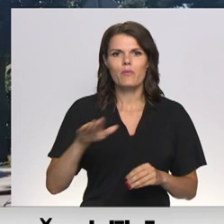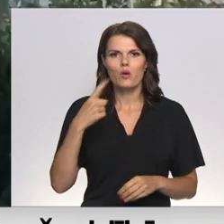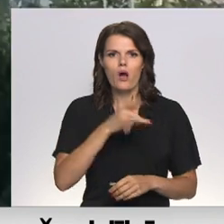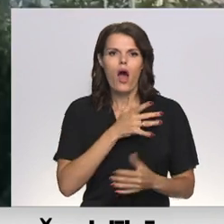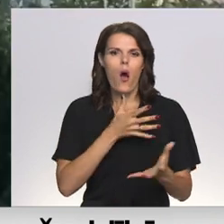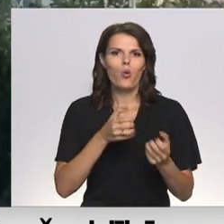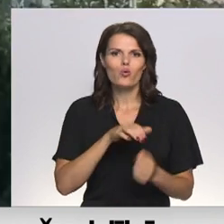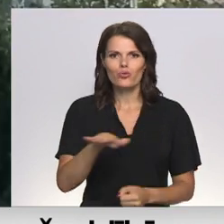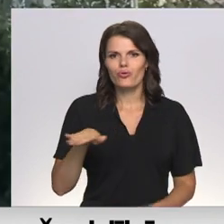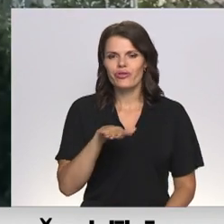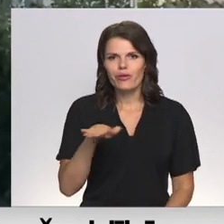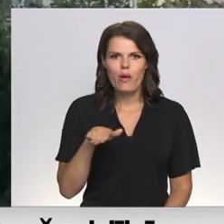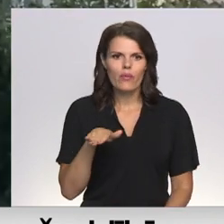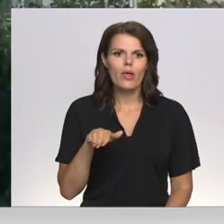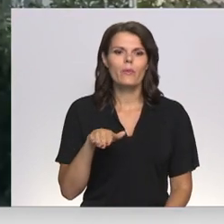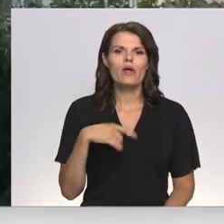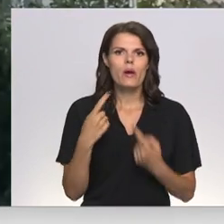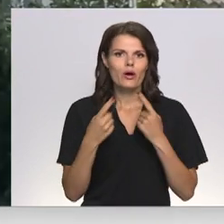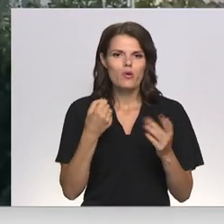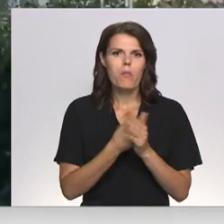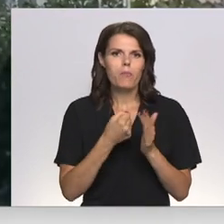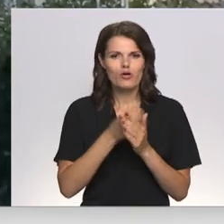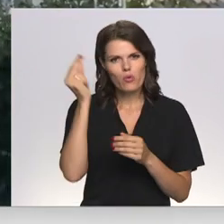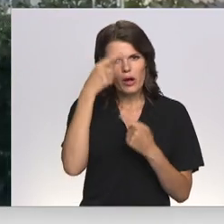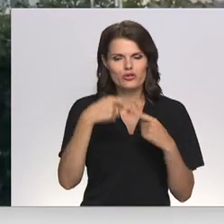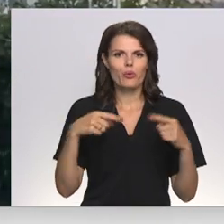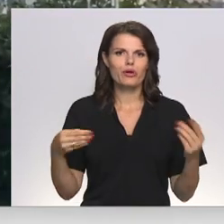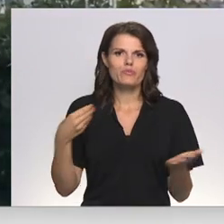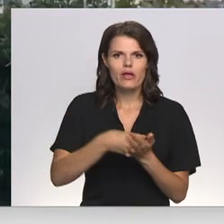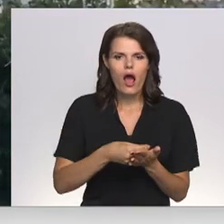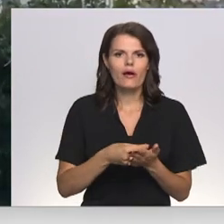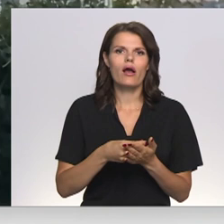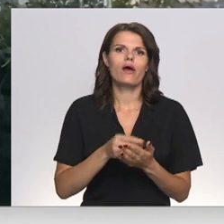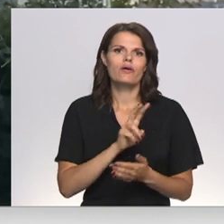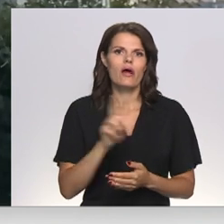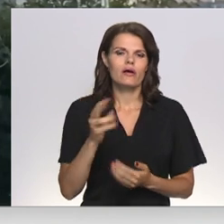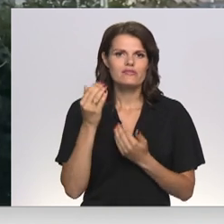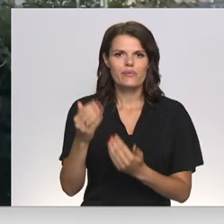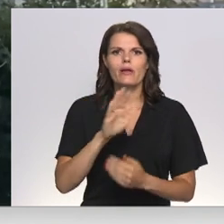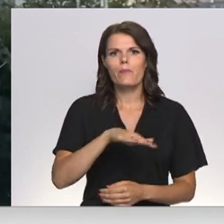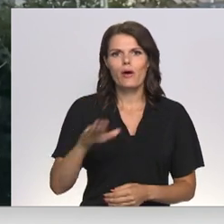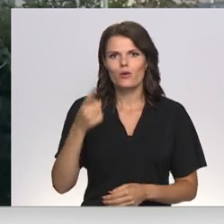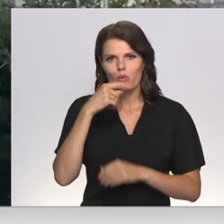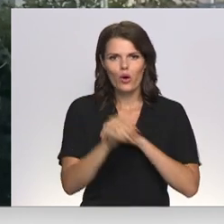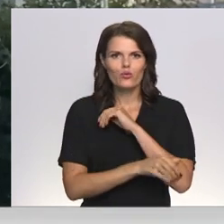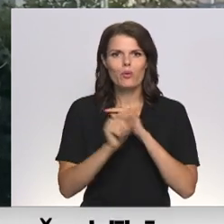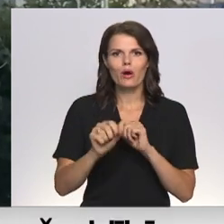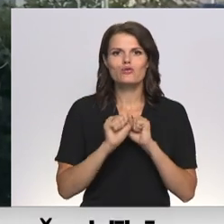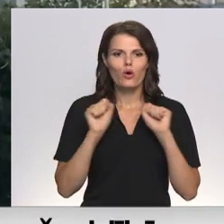ģimenēm. Jā, mēs runājam par pabalstu mācību piederumu iegādē, kas pienākās bērniem no trūcīgām,